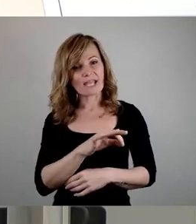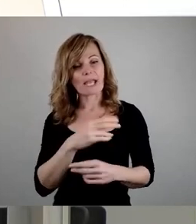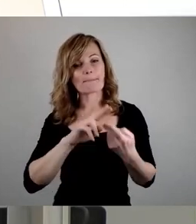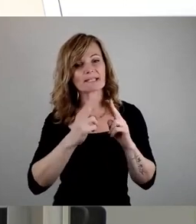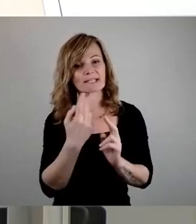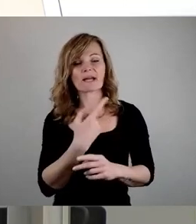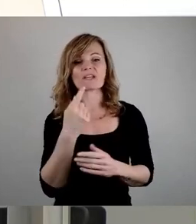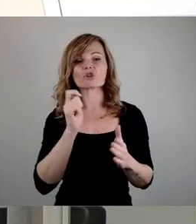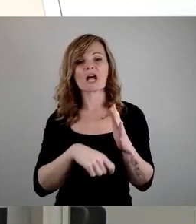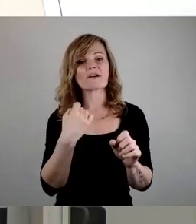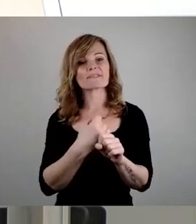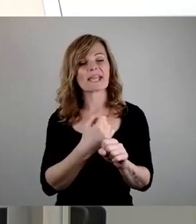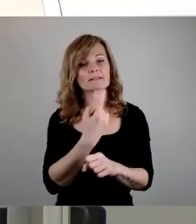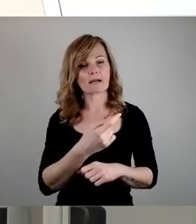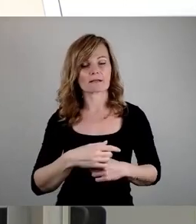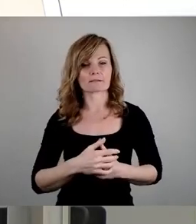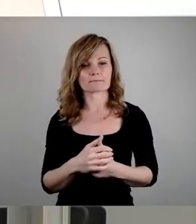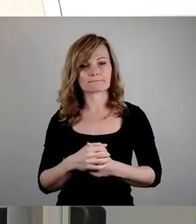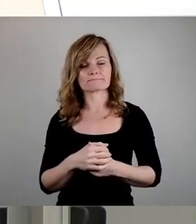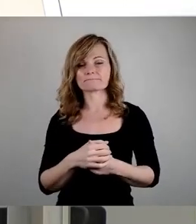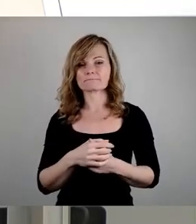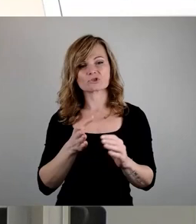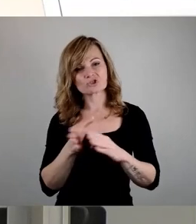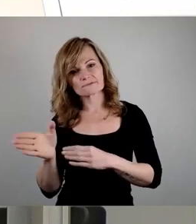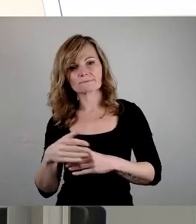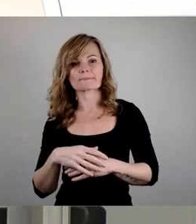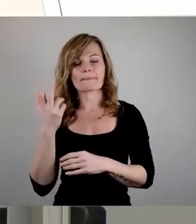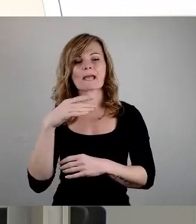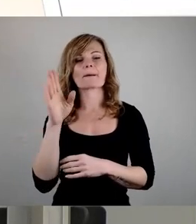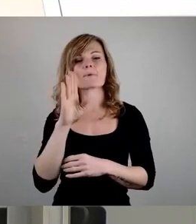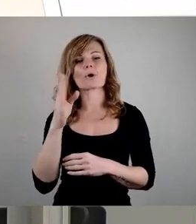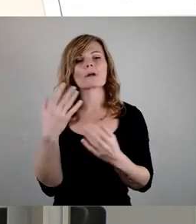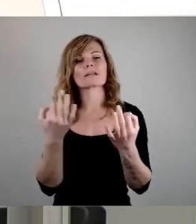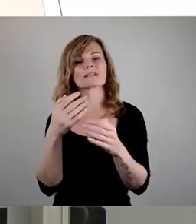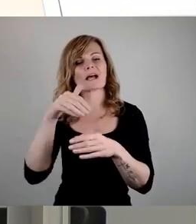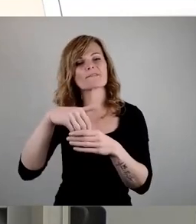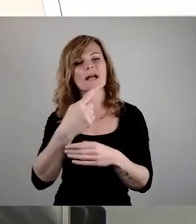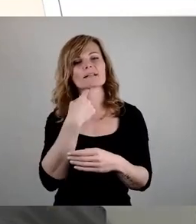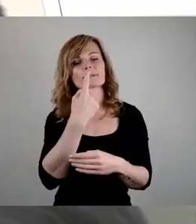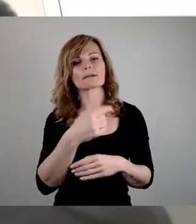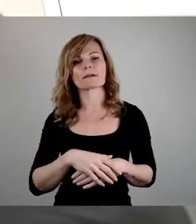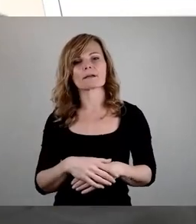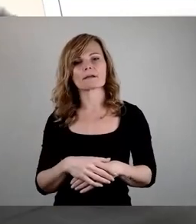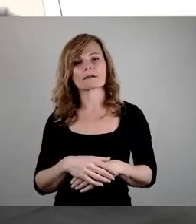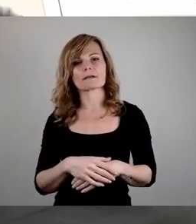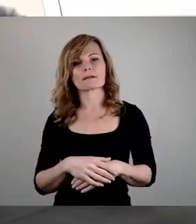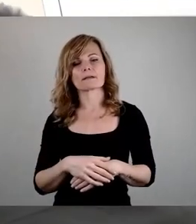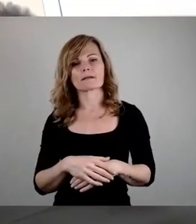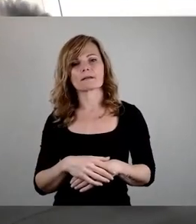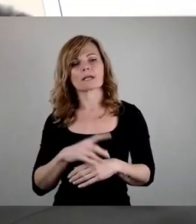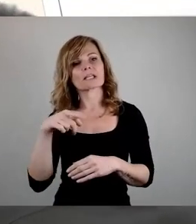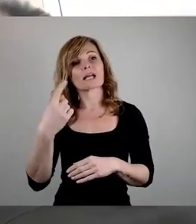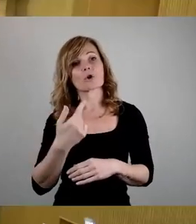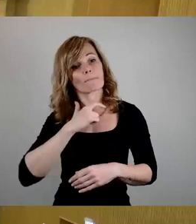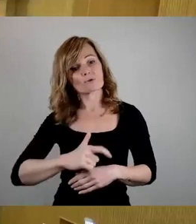Ebenso eine unglaubliche Entgleisung. Herr Breuer, zum Sachverhalt. Ich kann das auch dann noch mal als persönliche Erklärung machen.